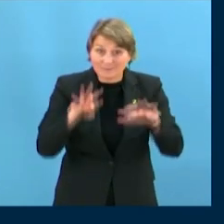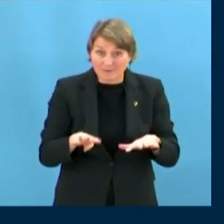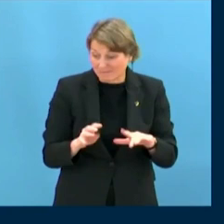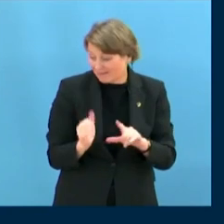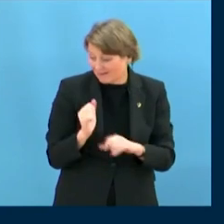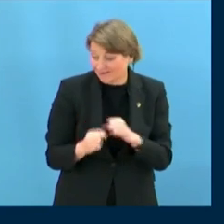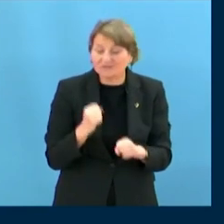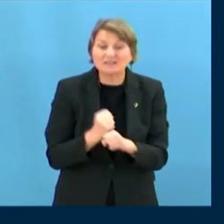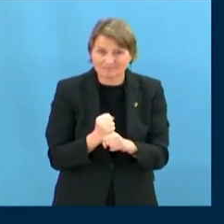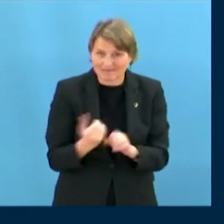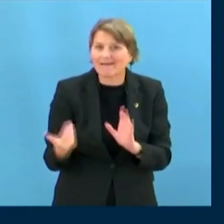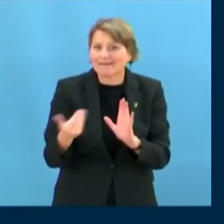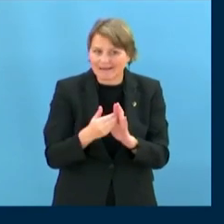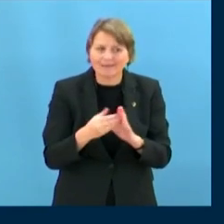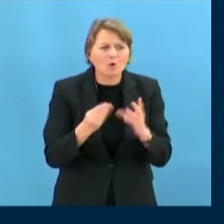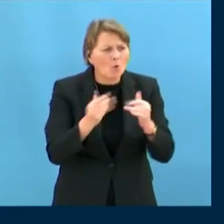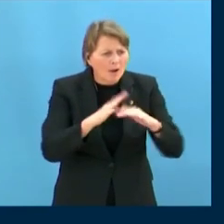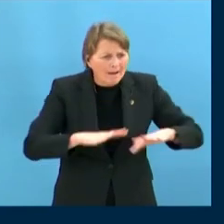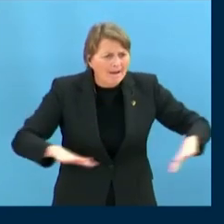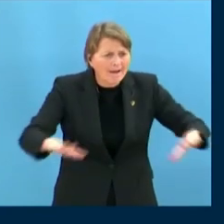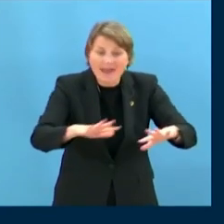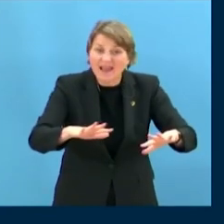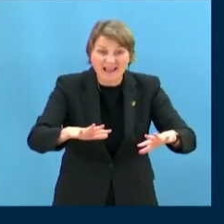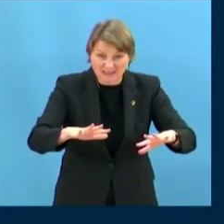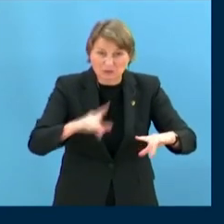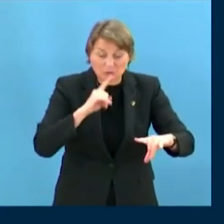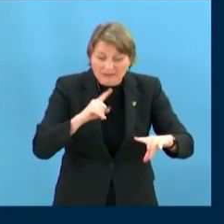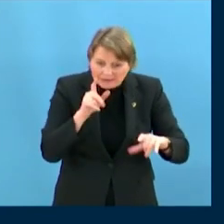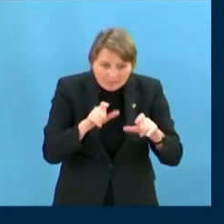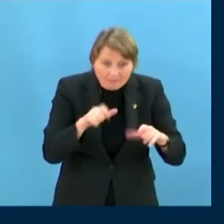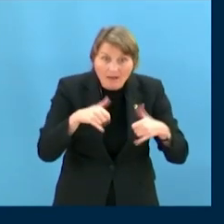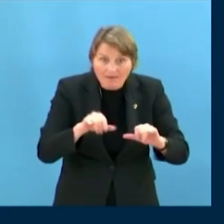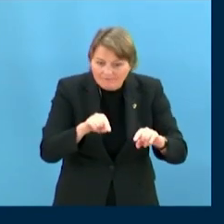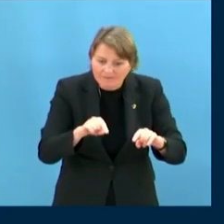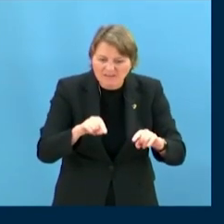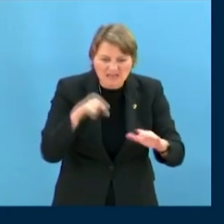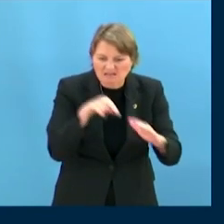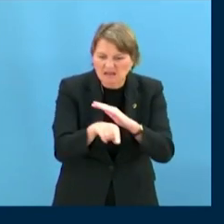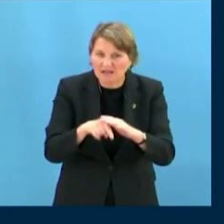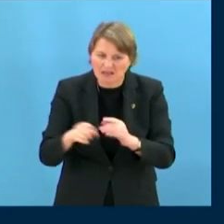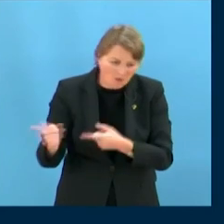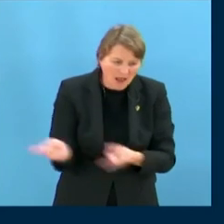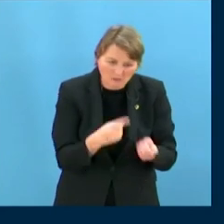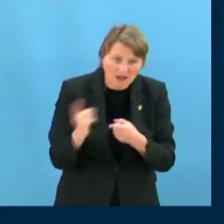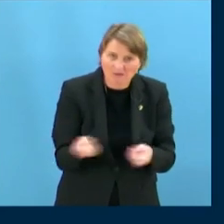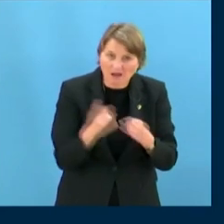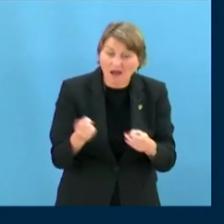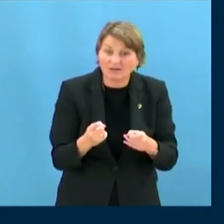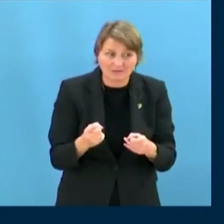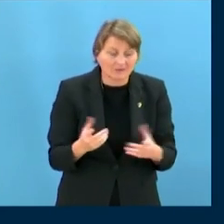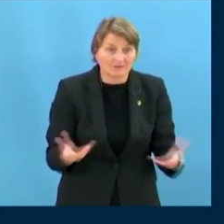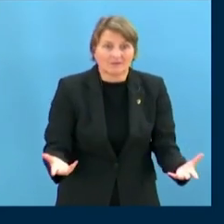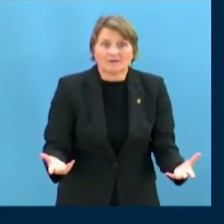successives. Alors, rien n'est plus important pour un peuple ou une nation autochtone, pour son Parlement, pour son gouvernement aujourd'hui, d'être